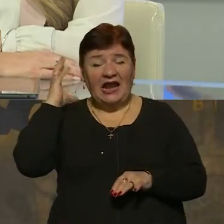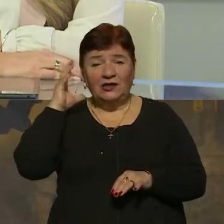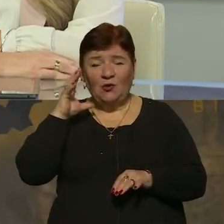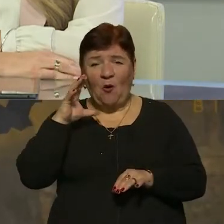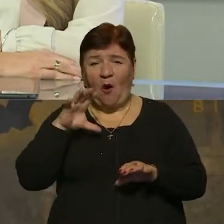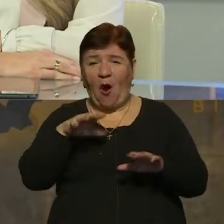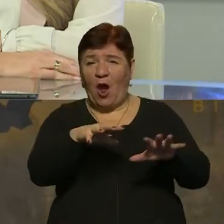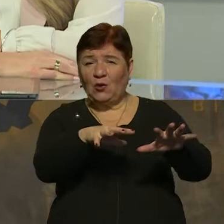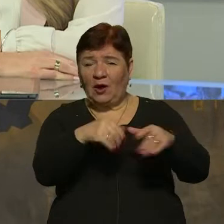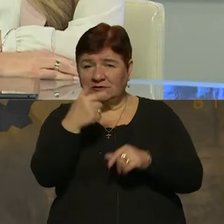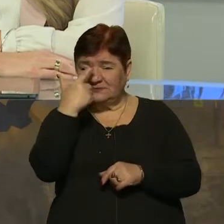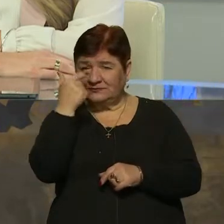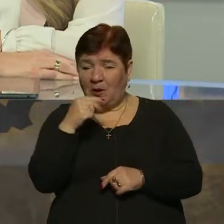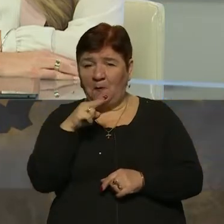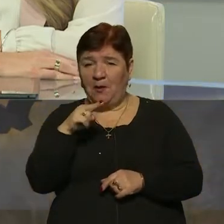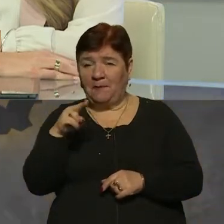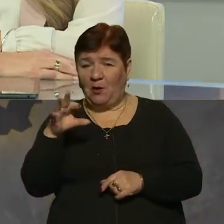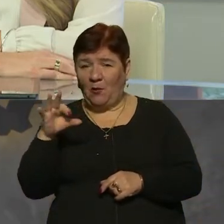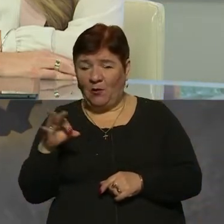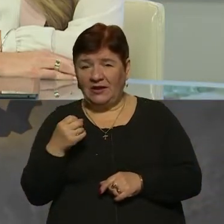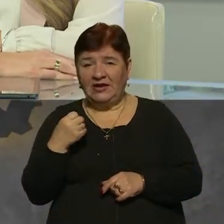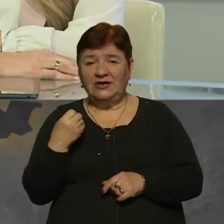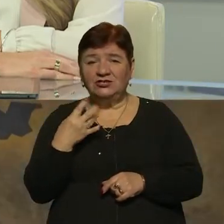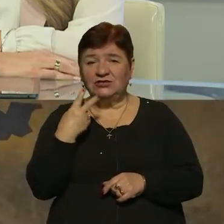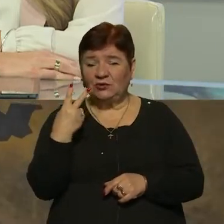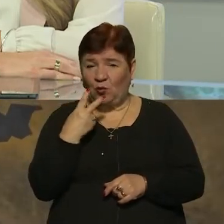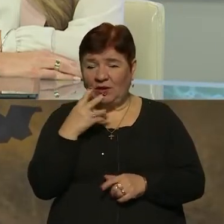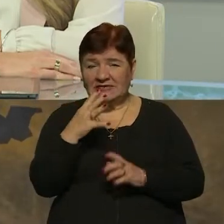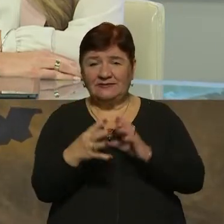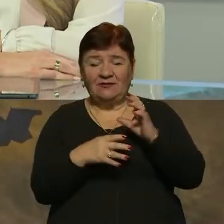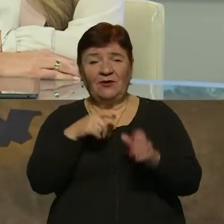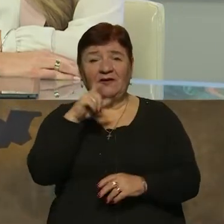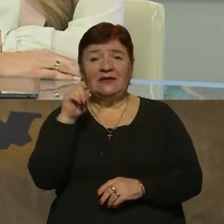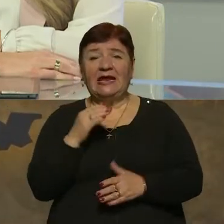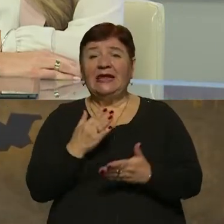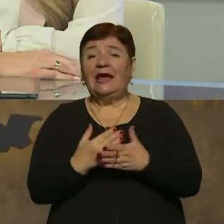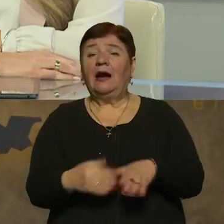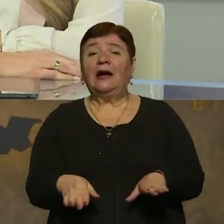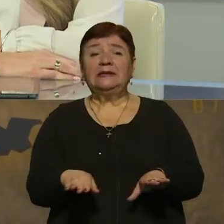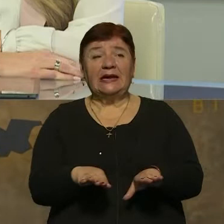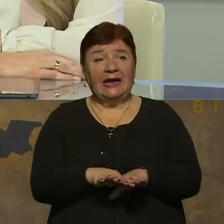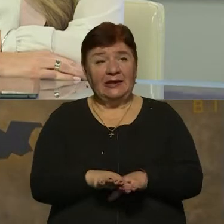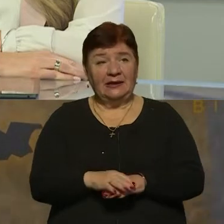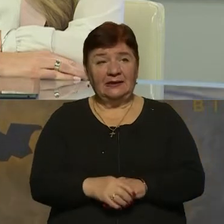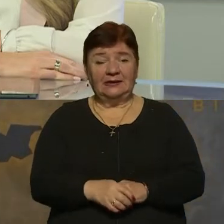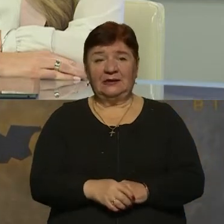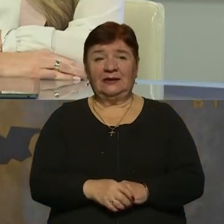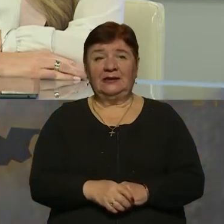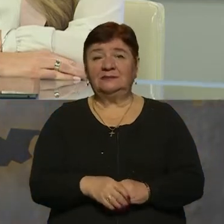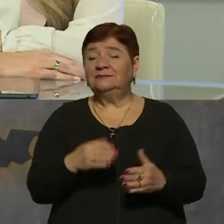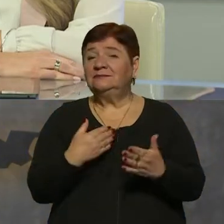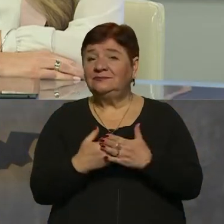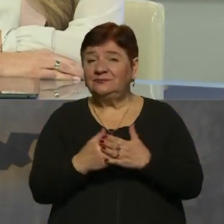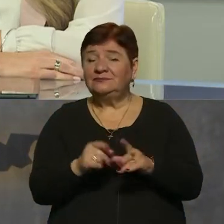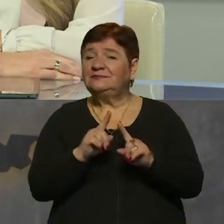сповіщення протиповітряної оборони ще з Другої світової війни, є такі певні